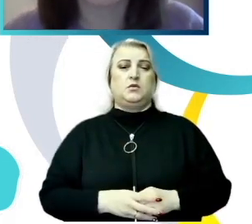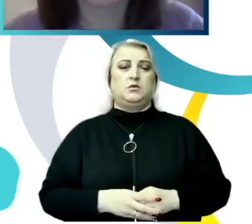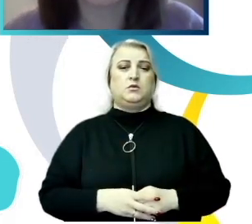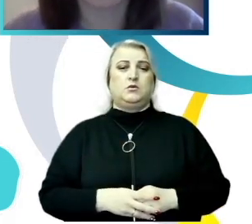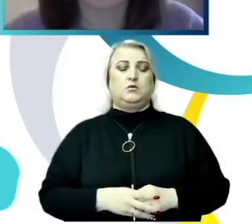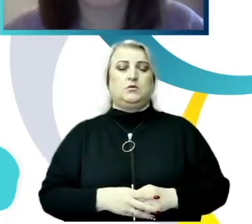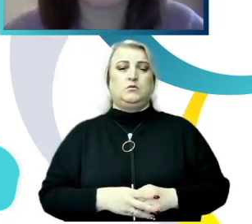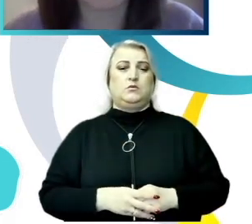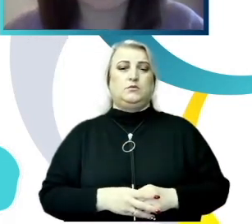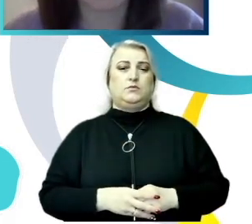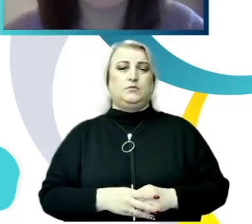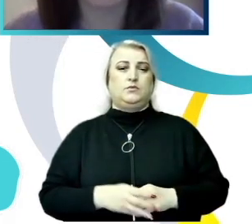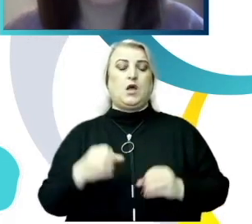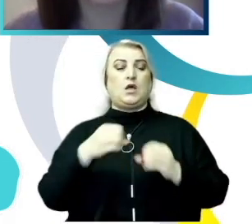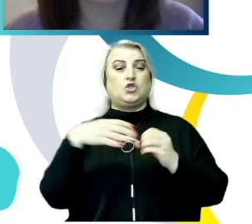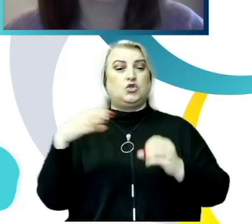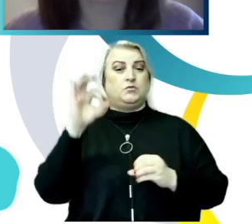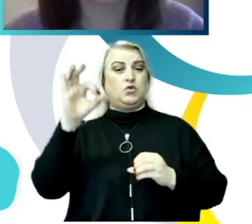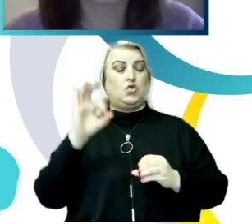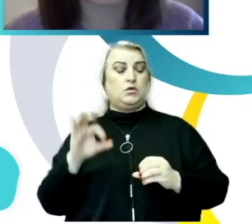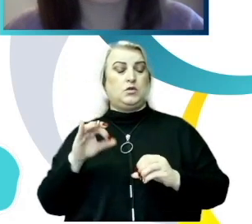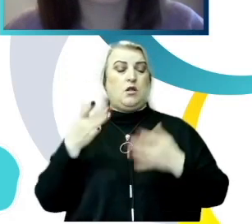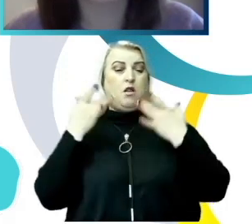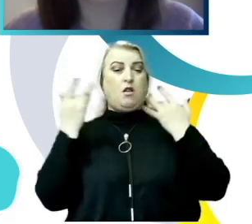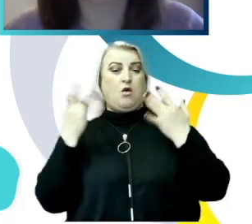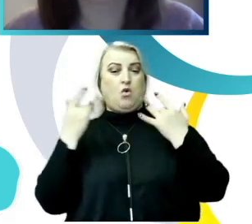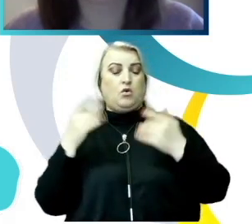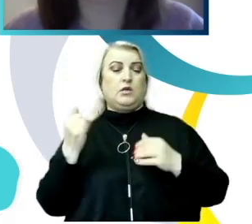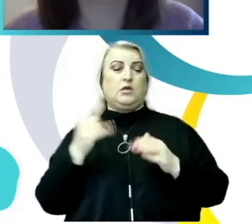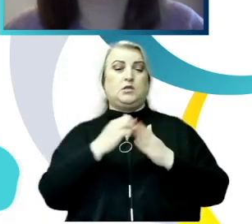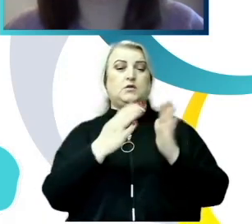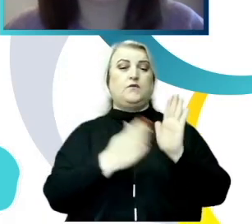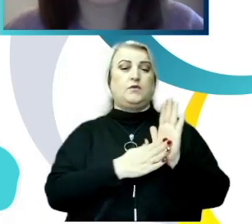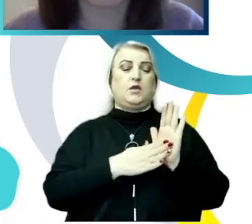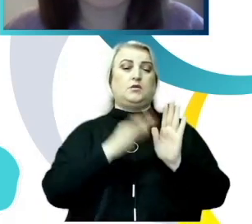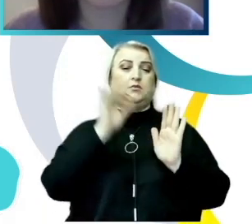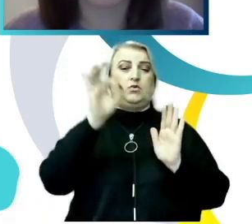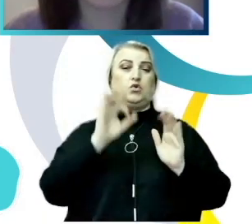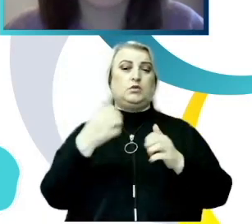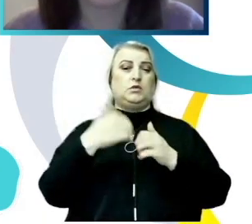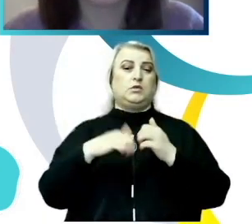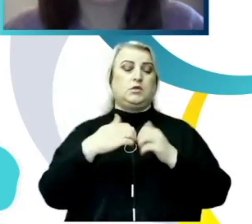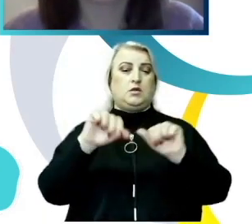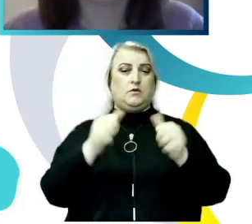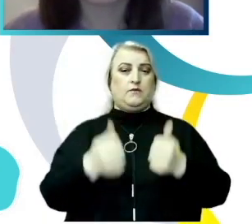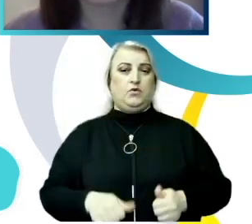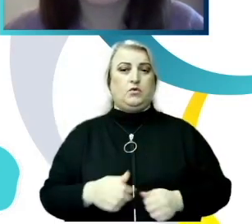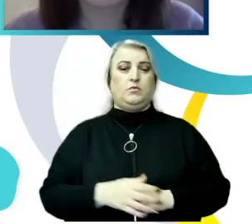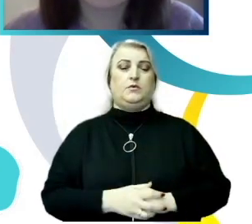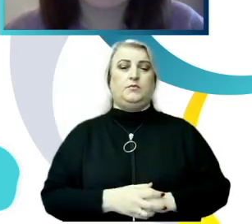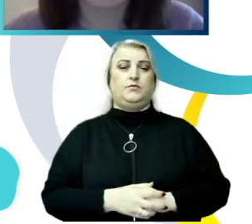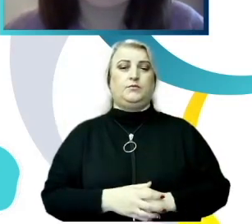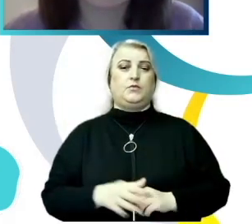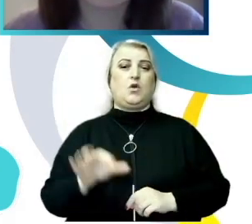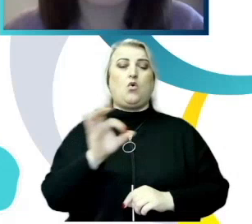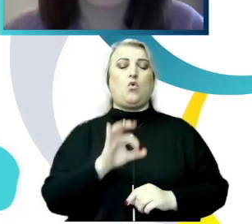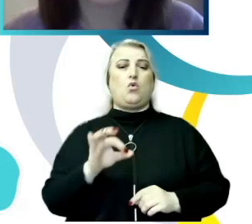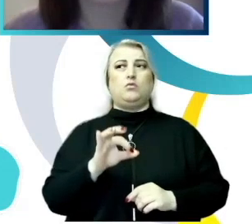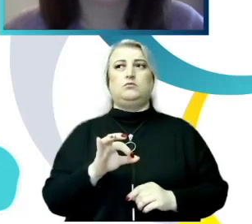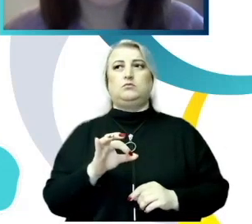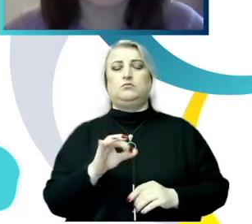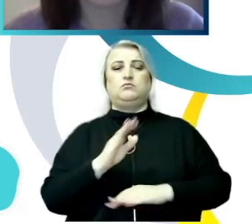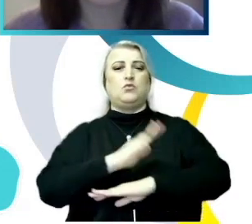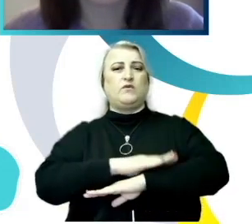clasterilor cu formă subtile și 19% în cazul celor cu forme medie. în privință manifestării,